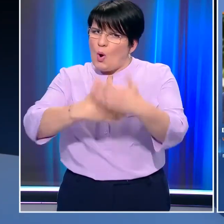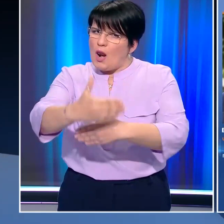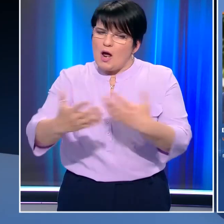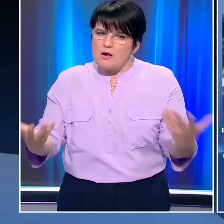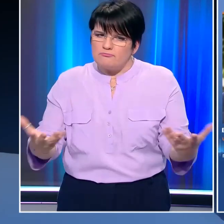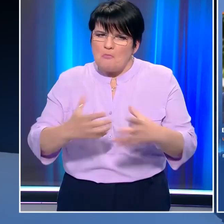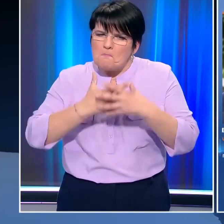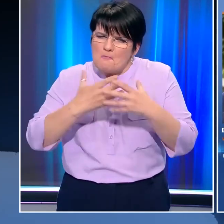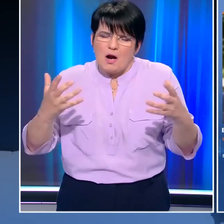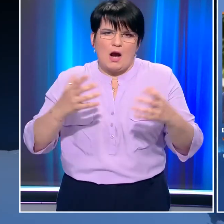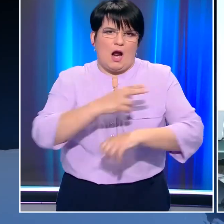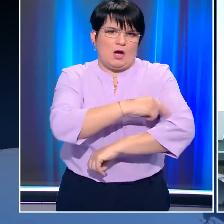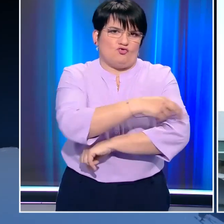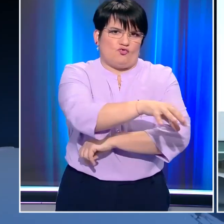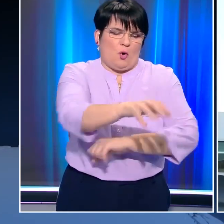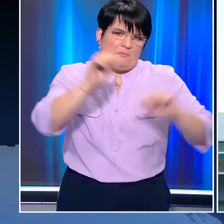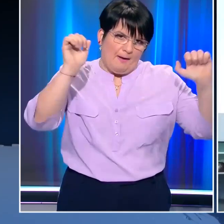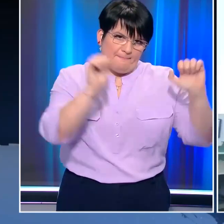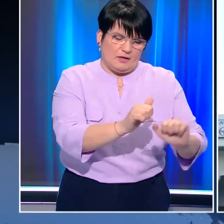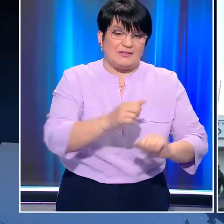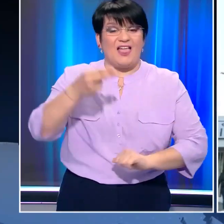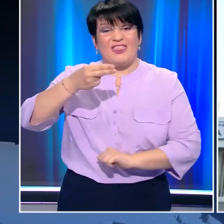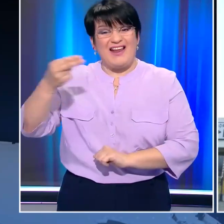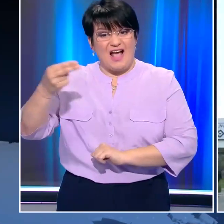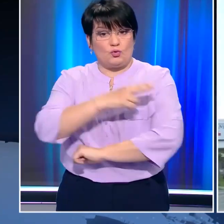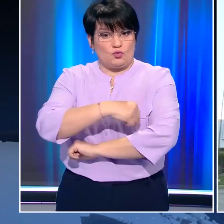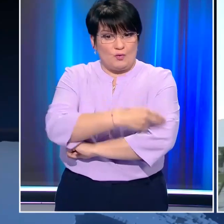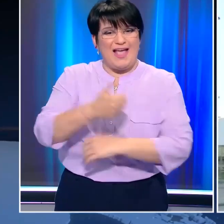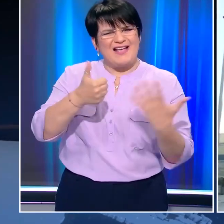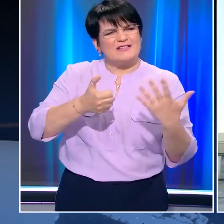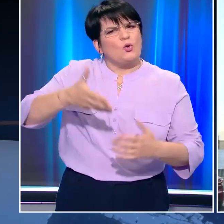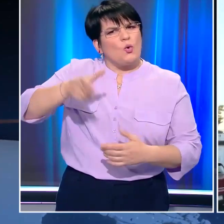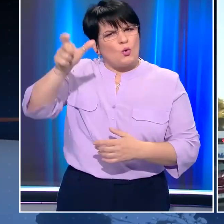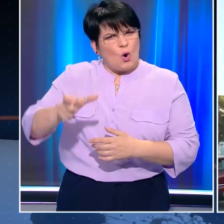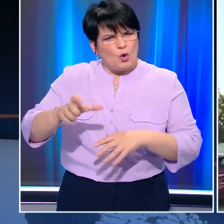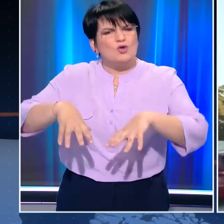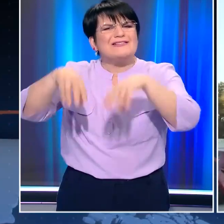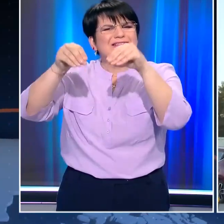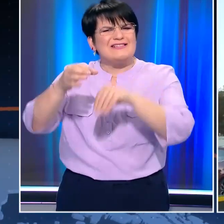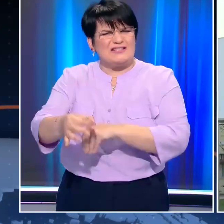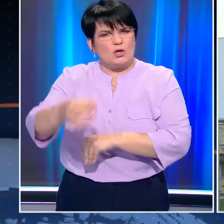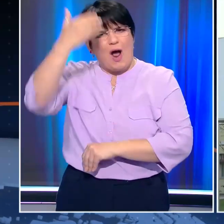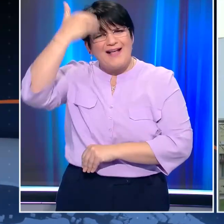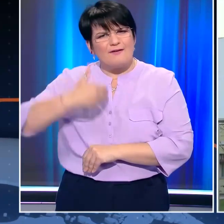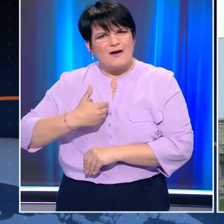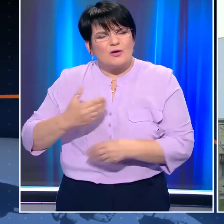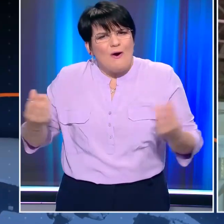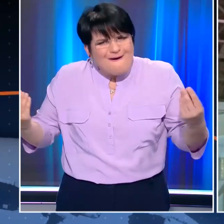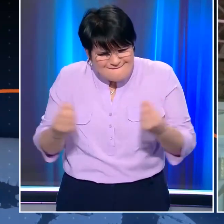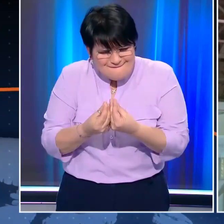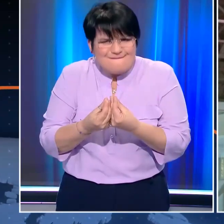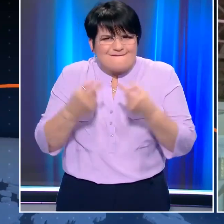πρόκειται ότι έχουμε μια τεράστια πίεση στο Εθνικό Σύστημα Υγείας. Στο Θριάσιο Νοσοκομείο νοσηλεύεται 60χρονος από τη Σύρο, ο οποίος έπαθε εγκεφαλικό που συνέπεσε